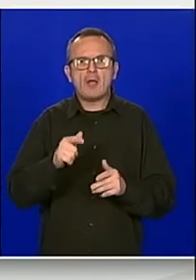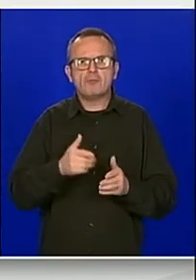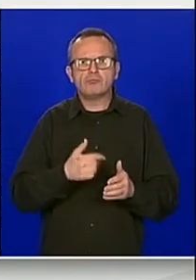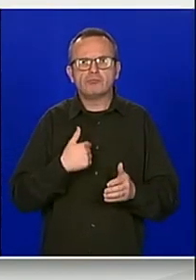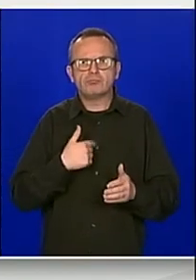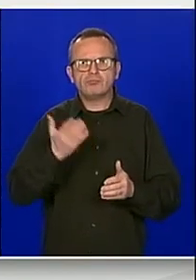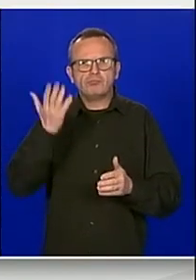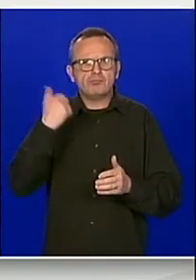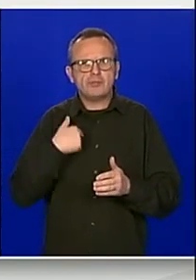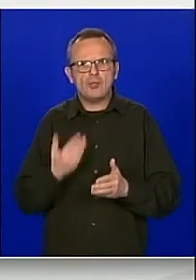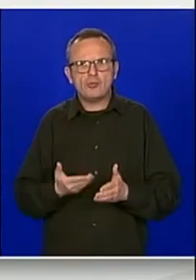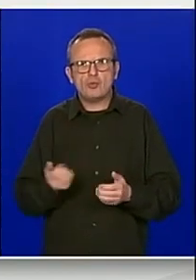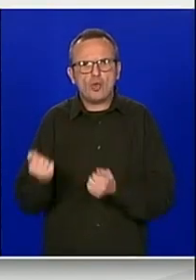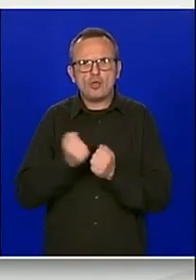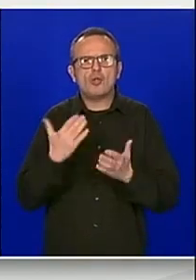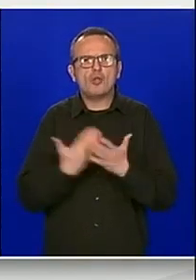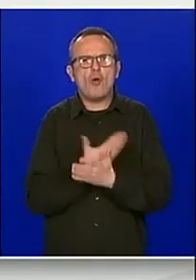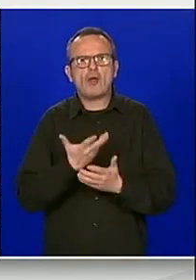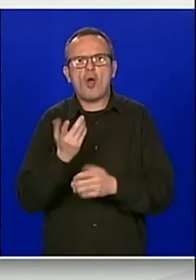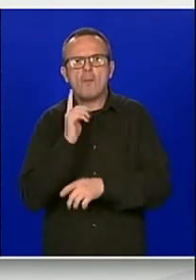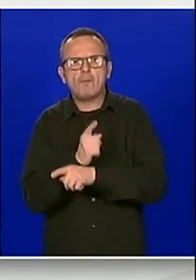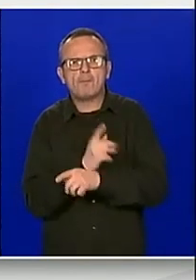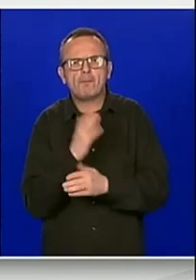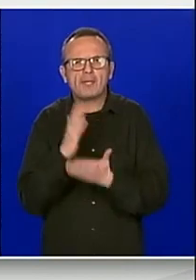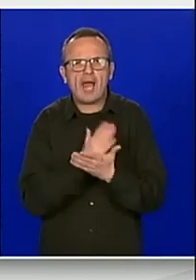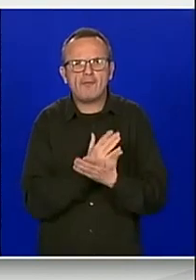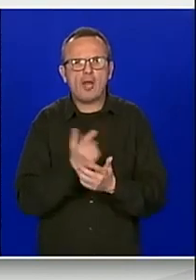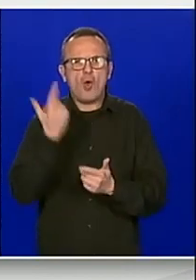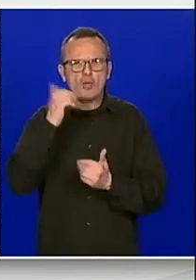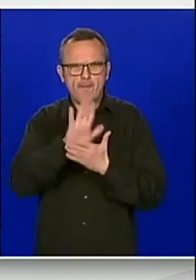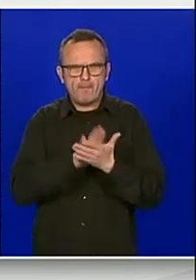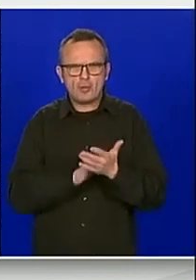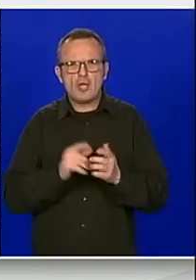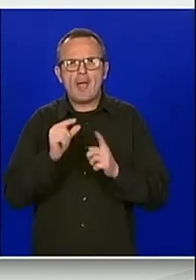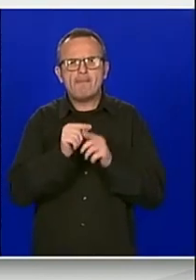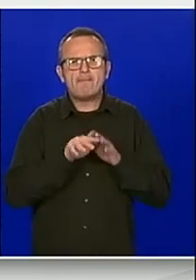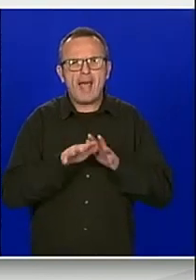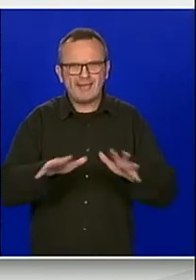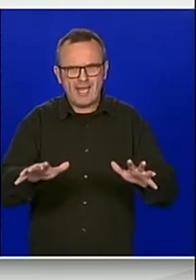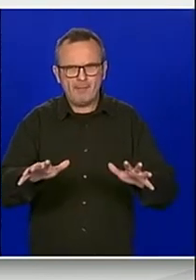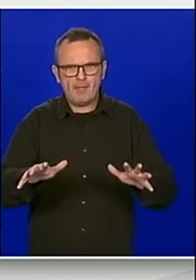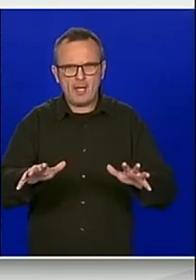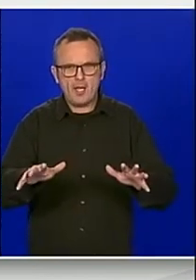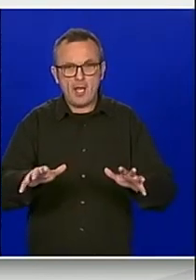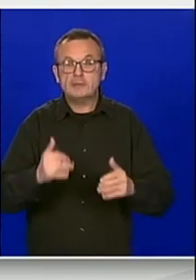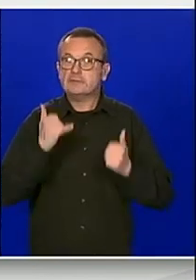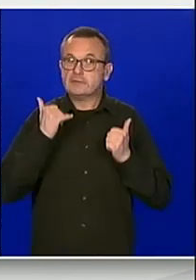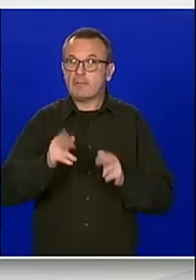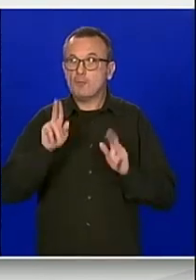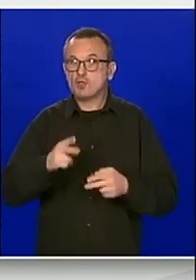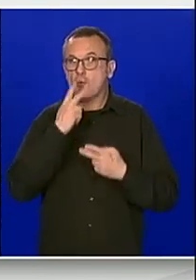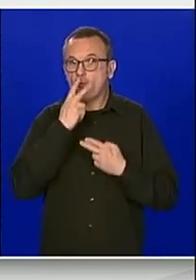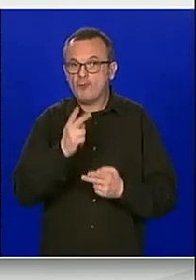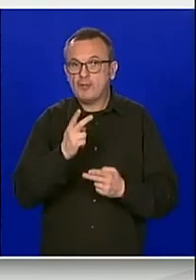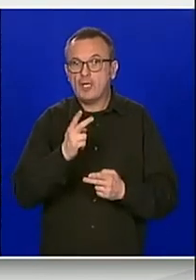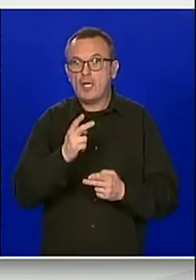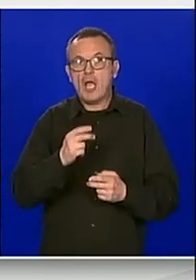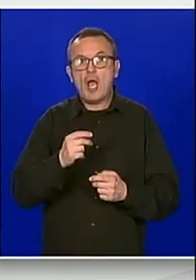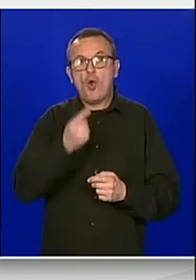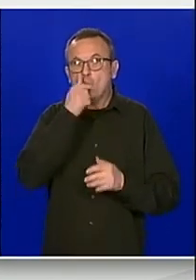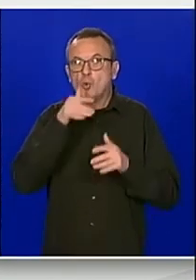početka pandemije do kraja koji se tiču naših ovršenika pokazali su statistike da su se ovršenici financijski